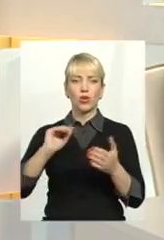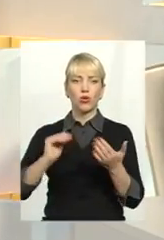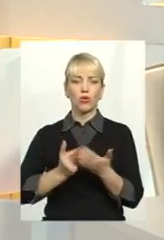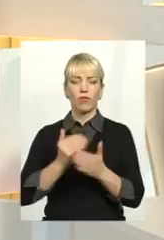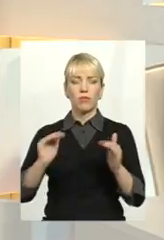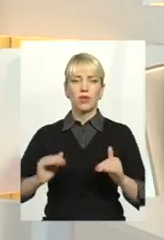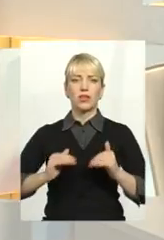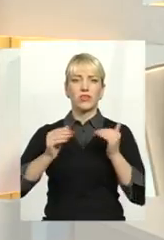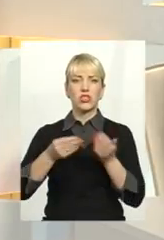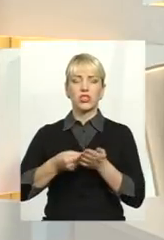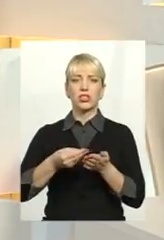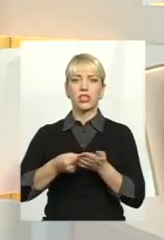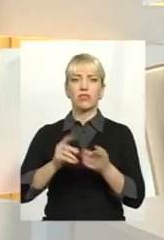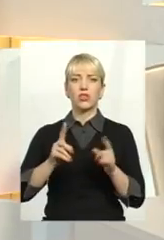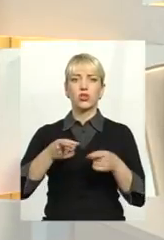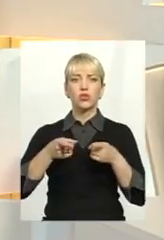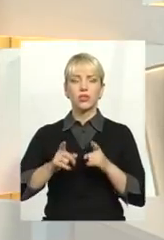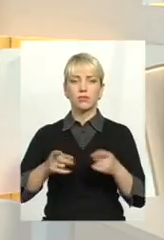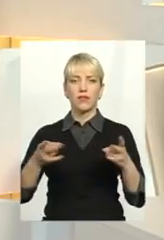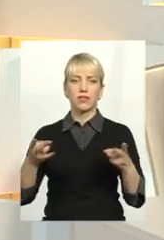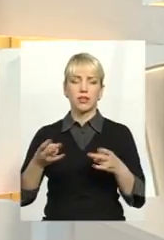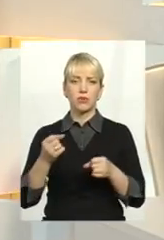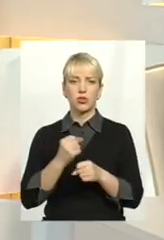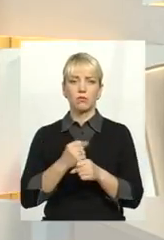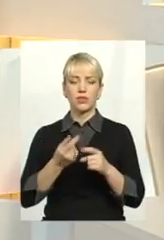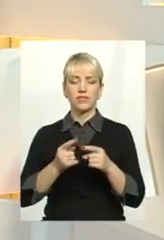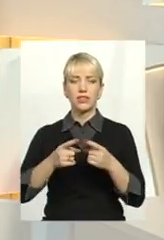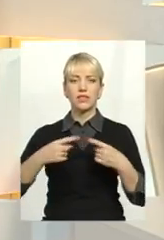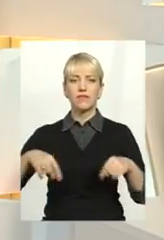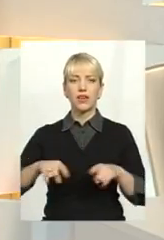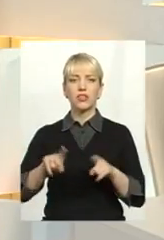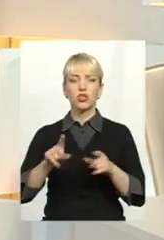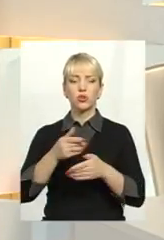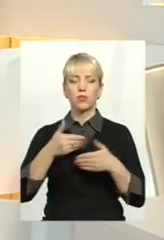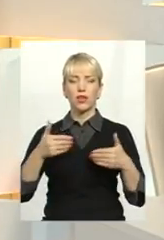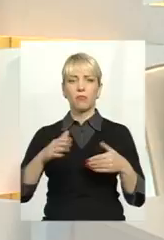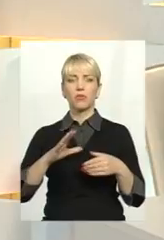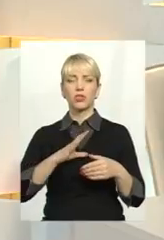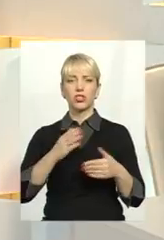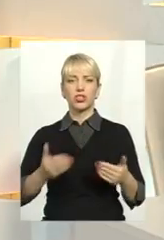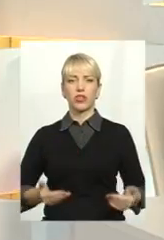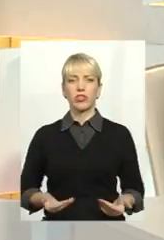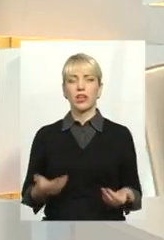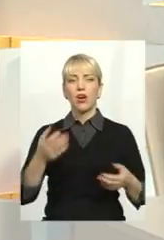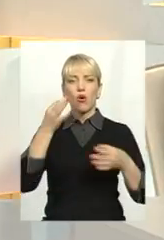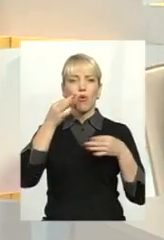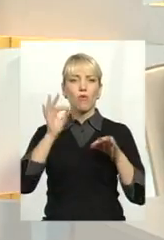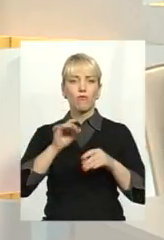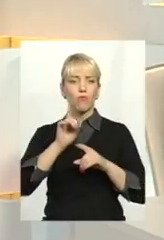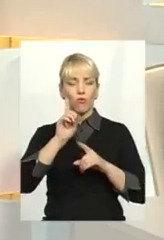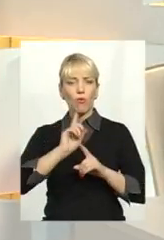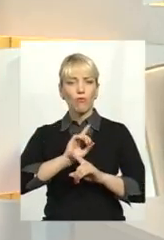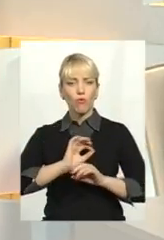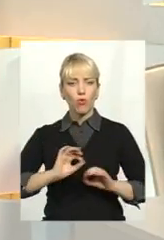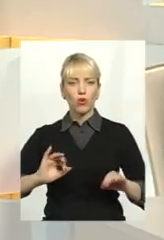підвищені тарифи, і що насправді необхідно зробити в цій сфері, аби нам жилося комфортно, і наші